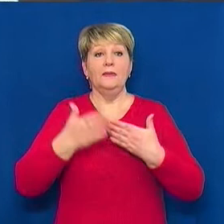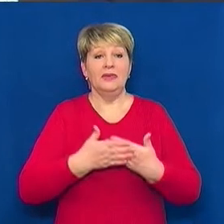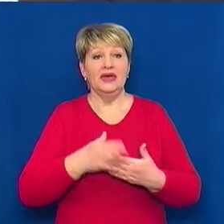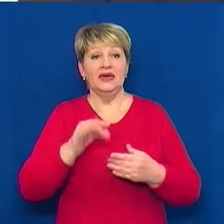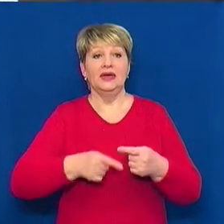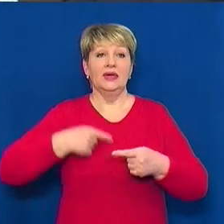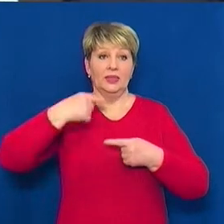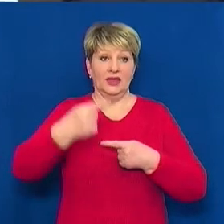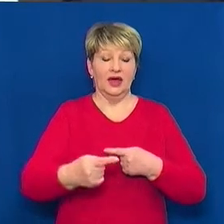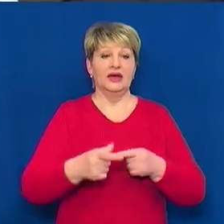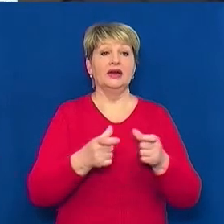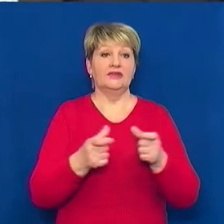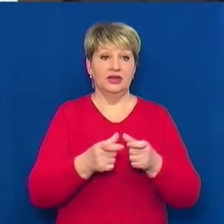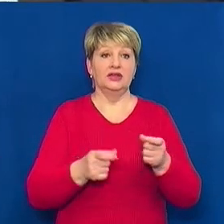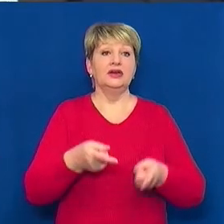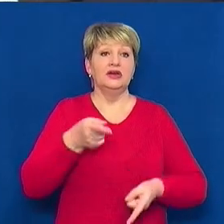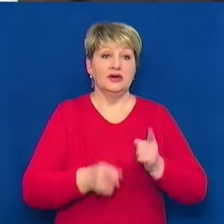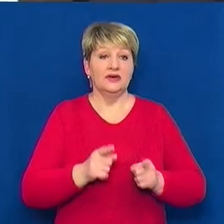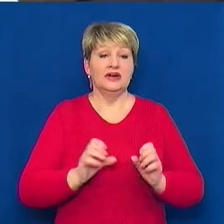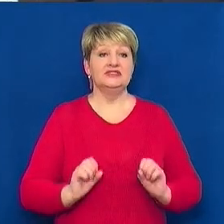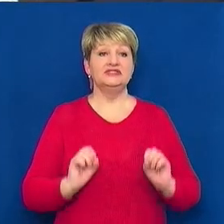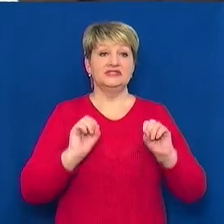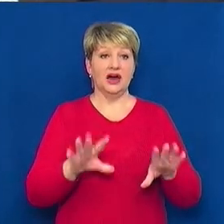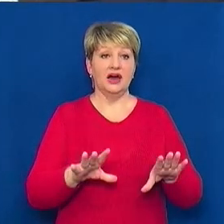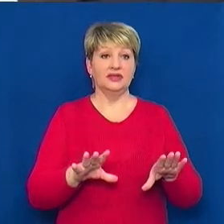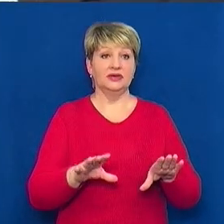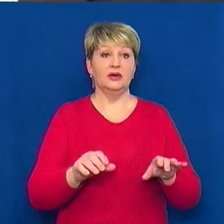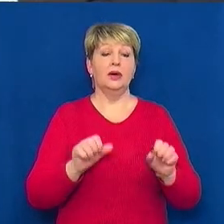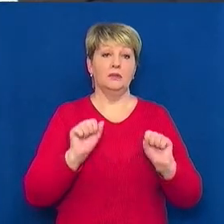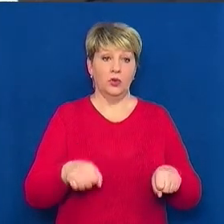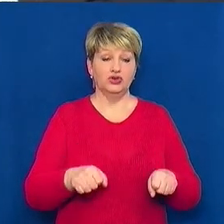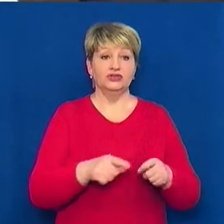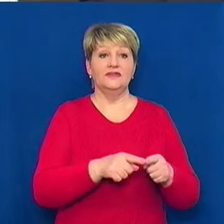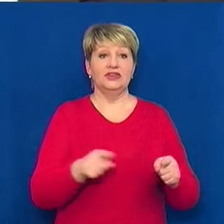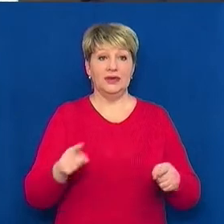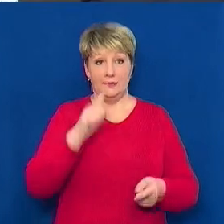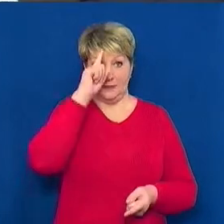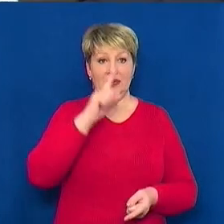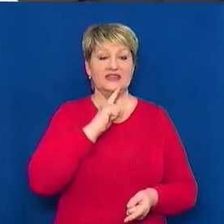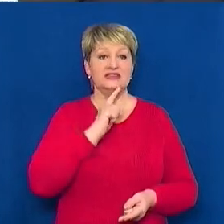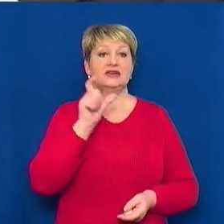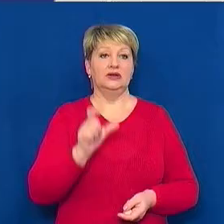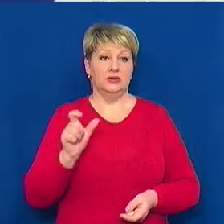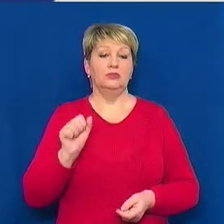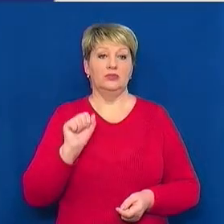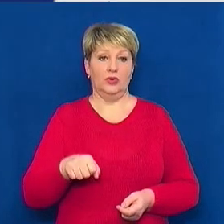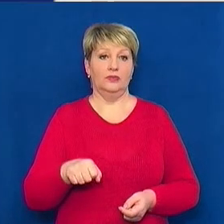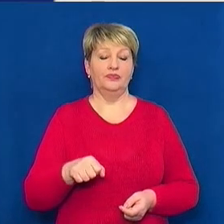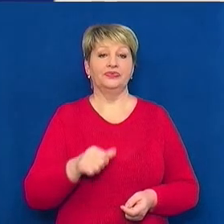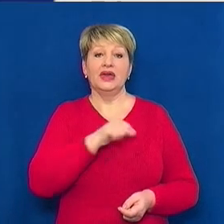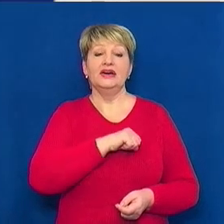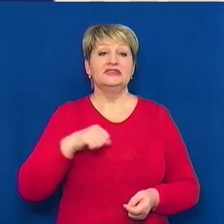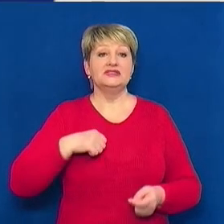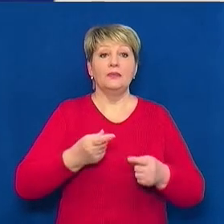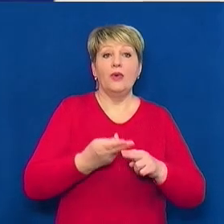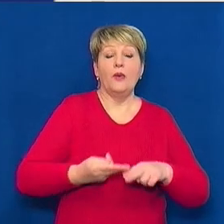Квиточок дійсний, дати відправлення ще місяць. Можуть пасажири здати квиточки. Сама процедура